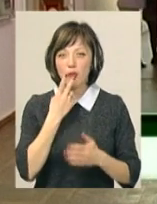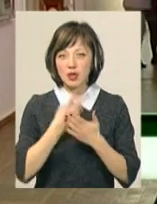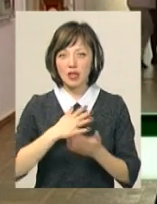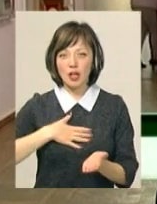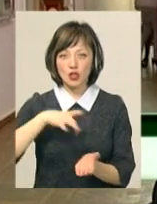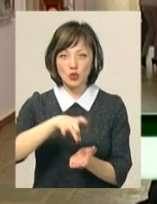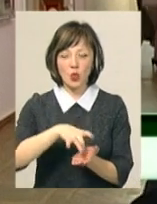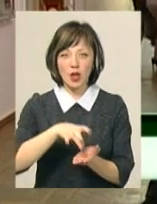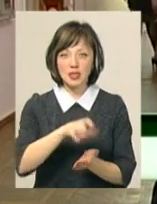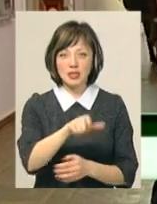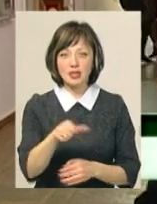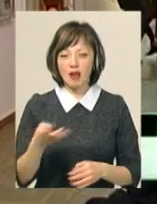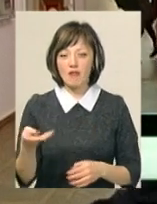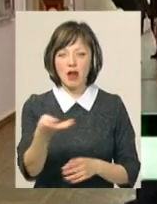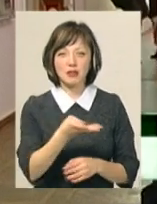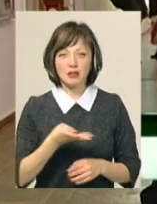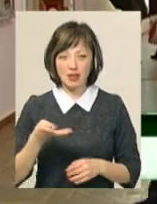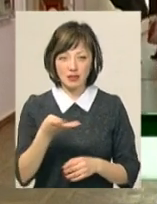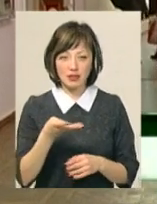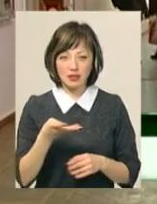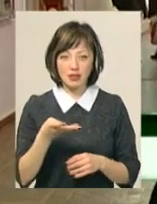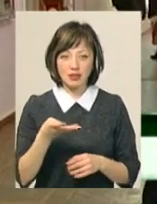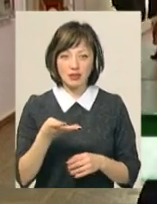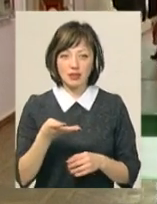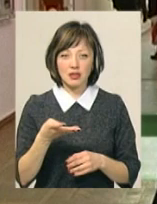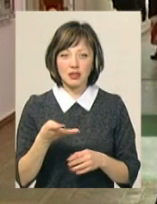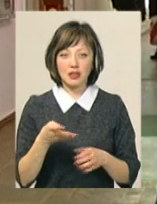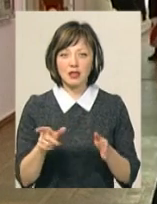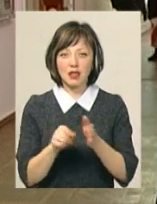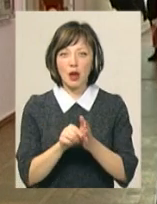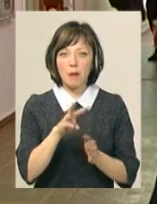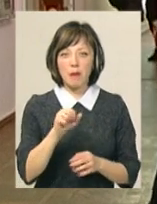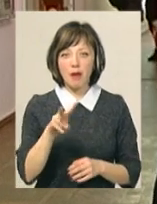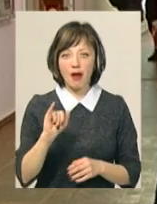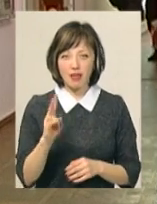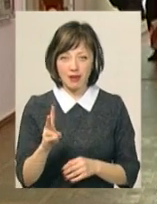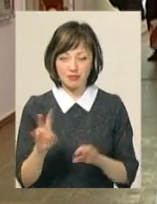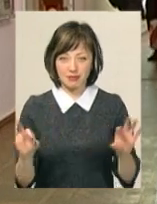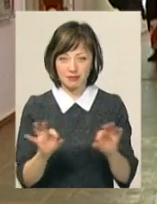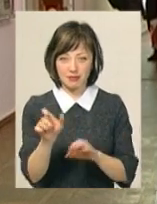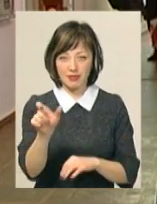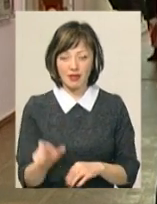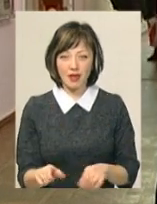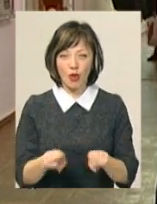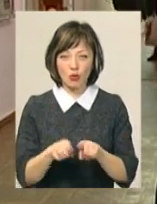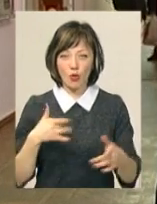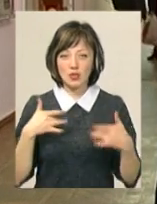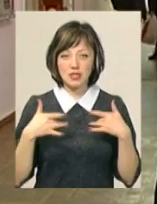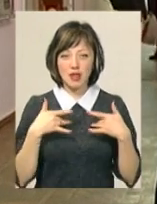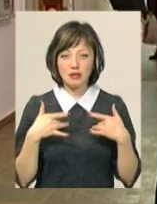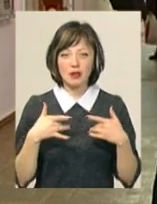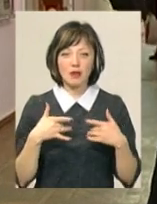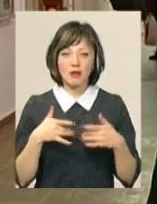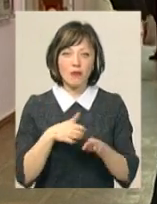солісти квартет, концертмейстерів оркестру з солістом Тарасом Маликом. Це також концерт, який приніс море